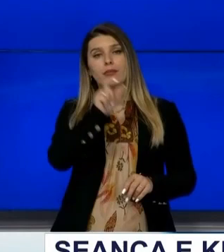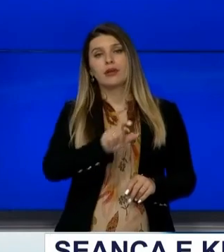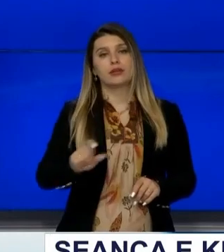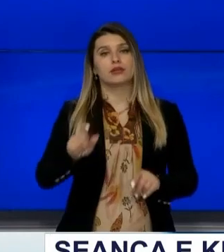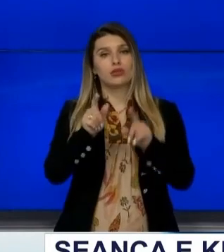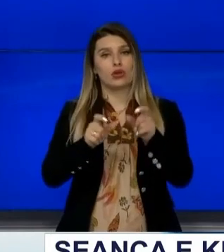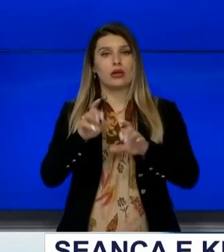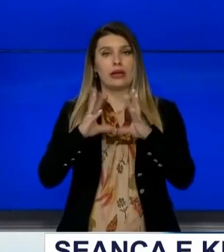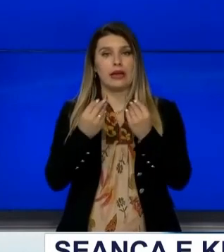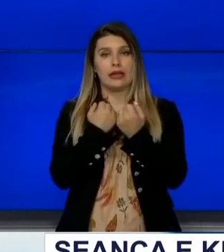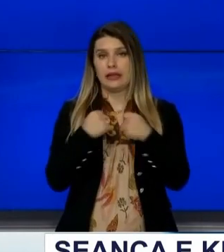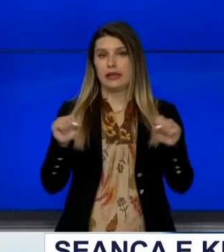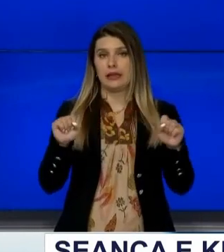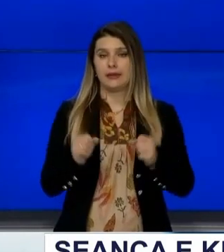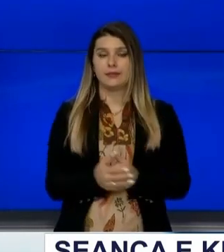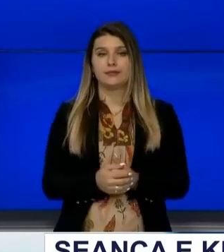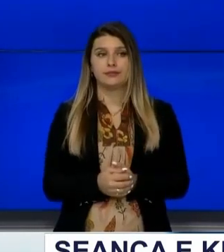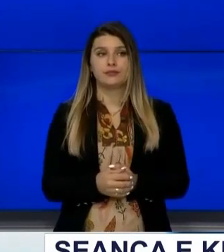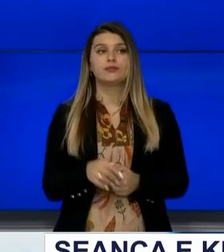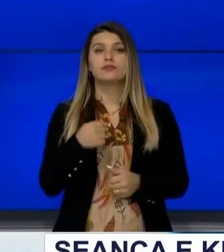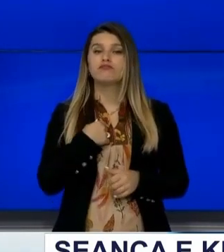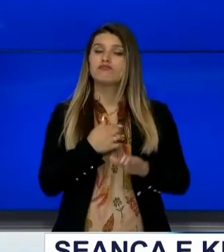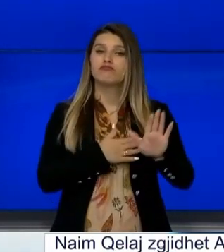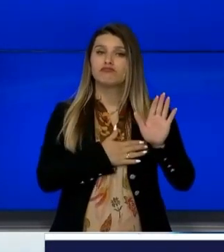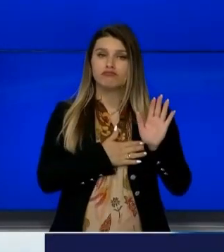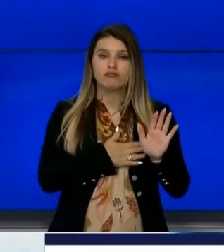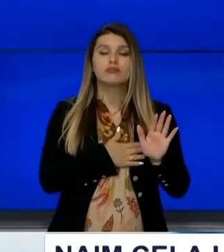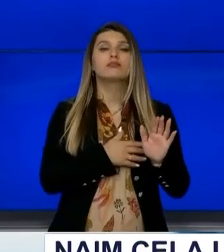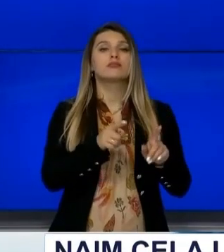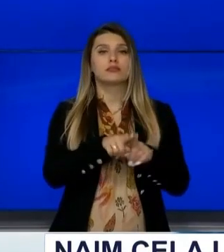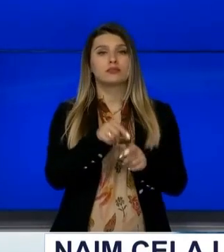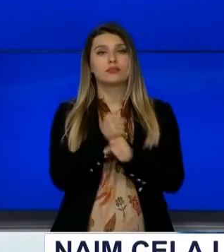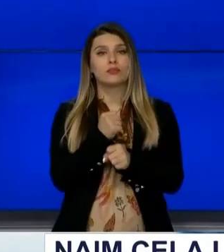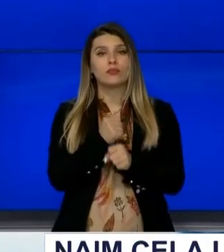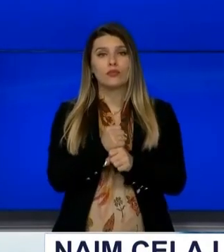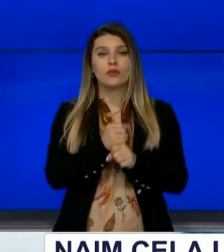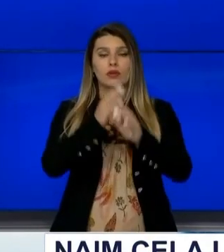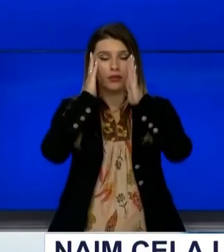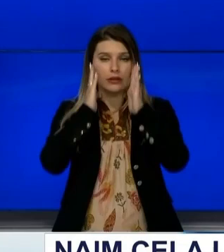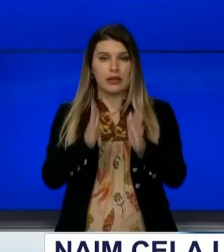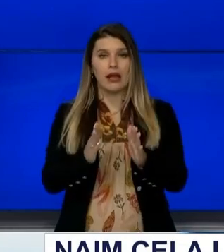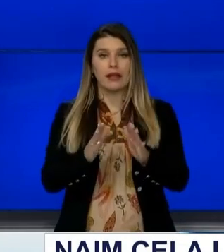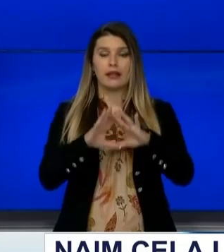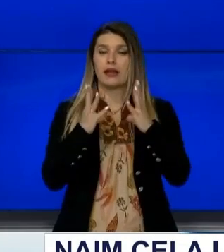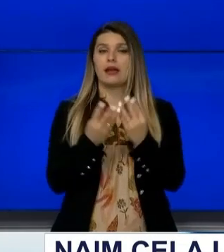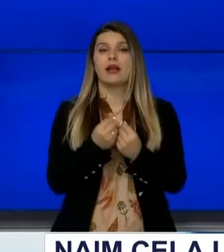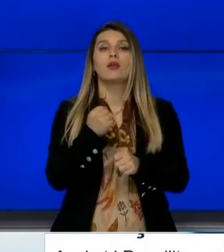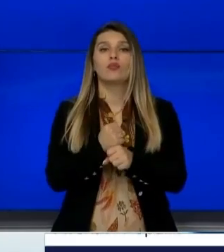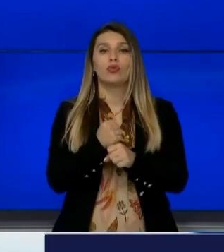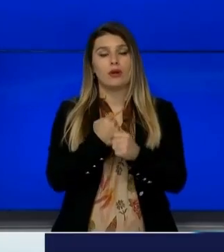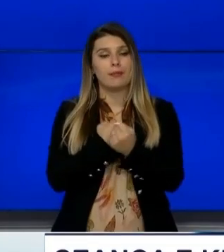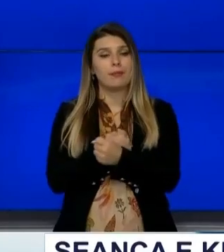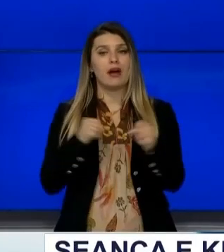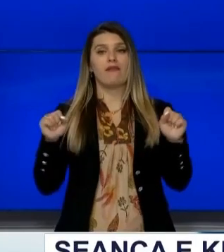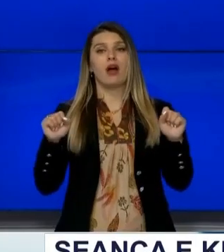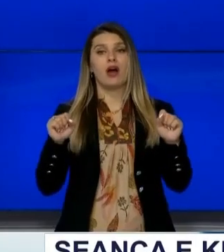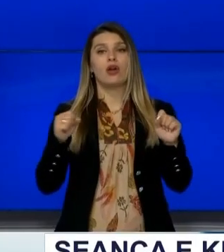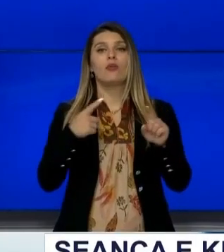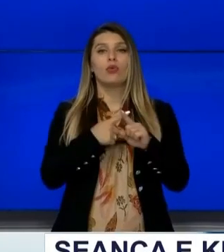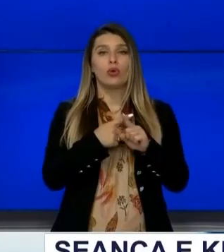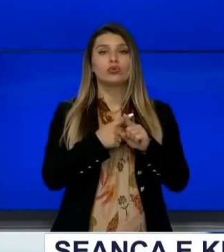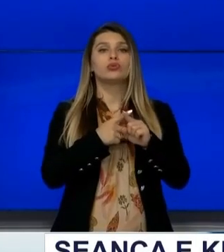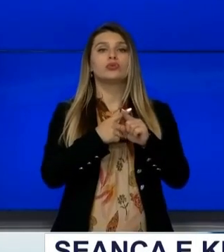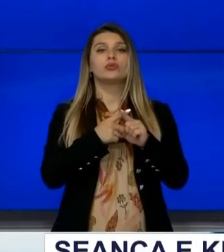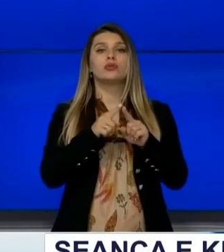Kosovë Unë betohem dhe përmtaj sëllën nishtë se do të krye me bes një kry në mënyrë të pavarur dhe të panëshum dhe